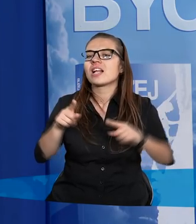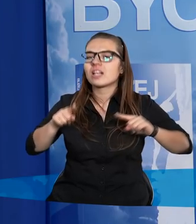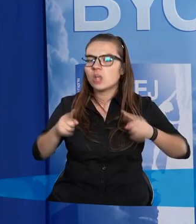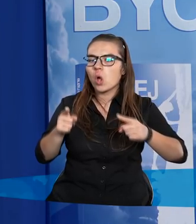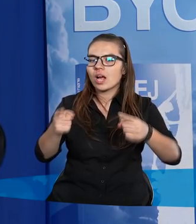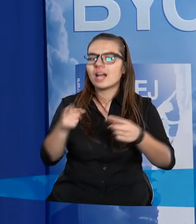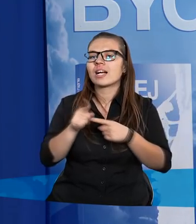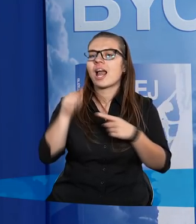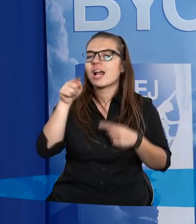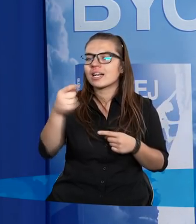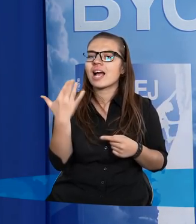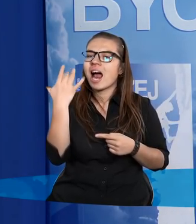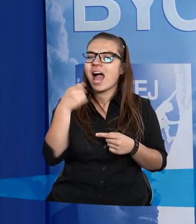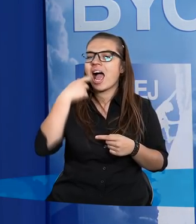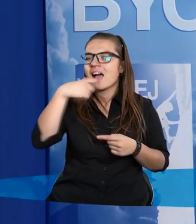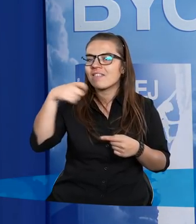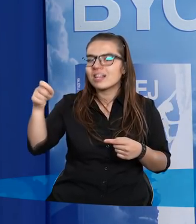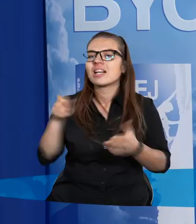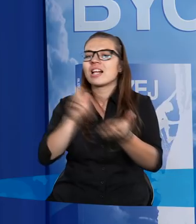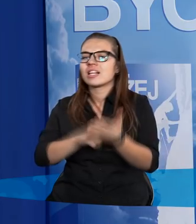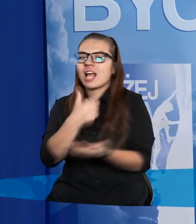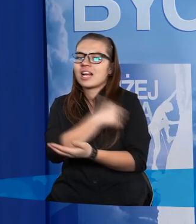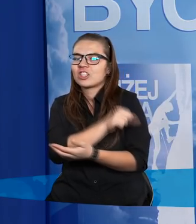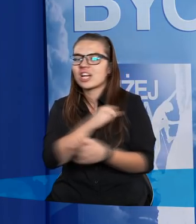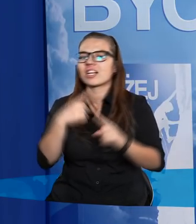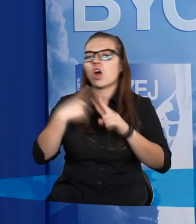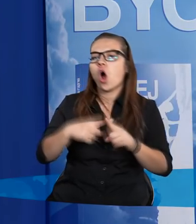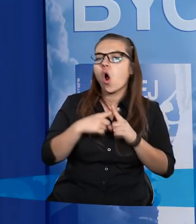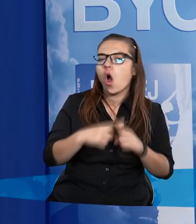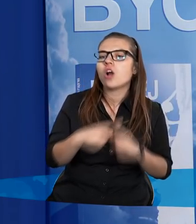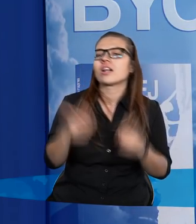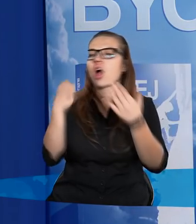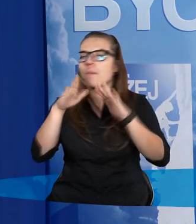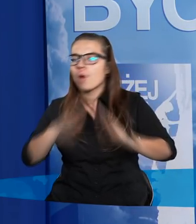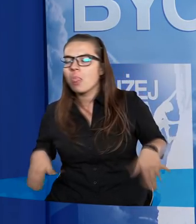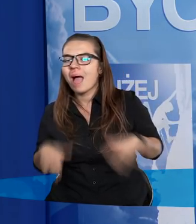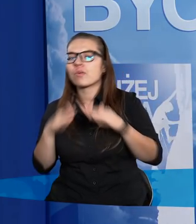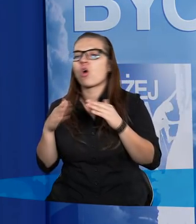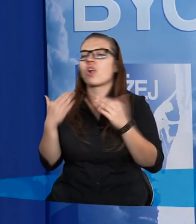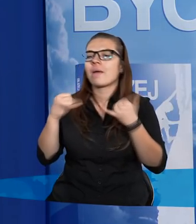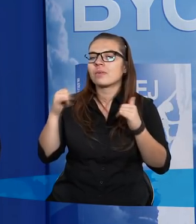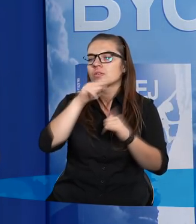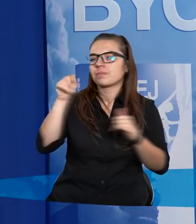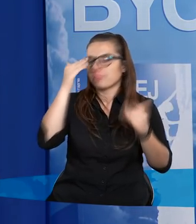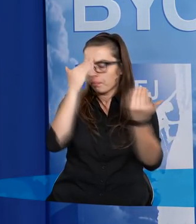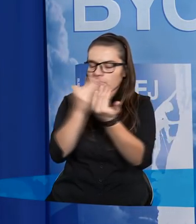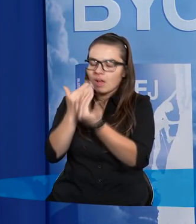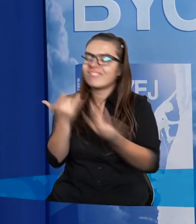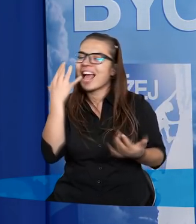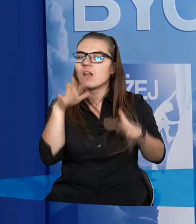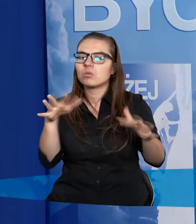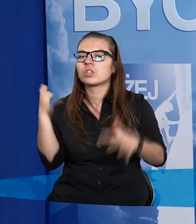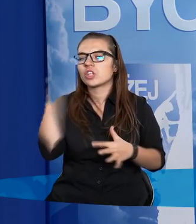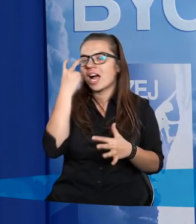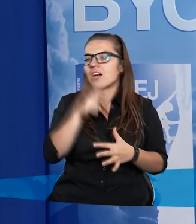zorganizowała mi kilka wyjazdów na chrześcijańskie kolonie, obozy pod namiotami. Tam poznałem wielu ciekawych